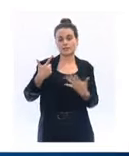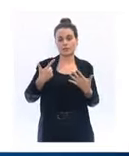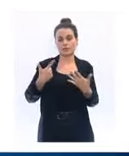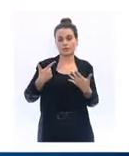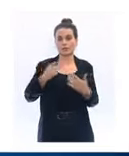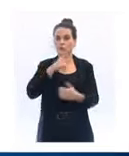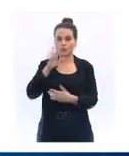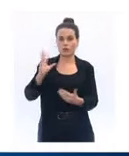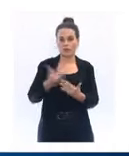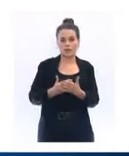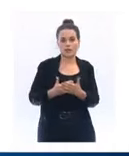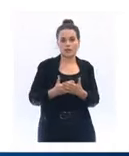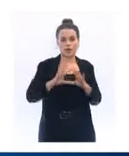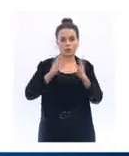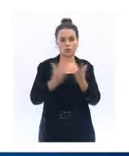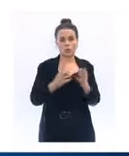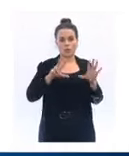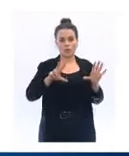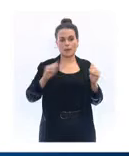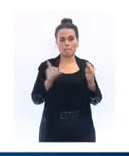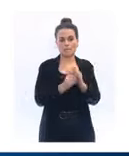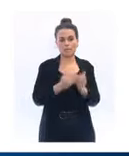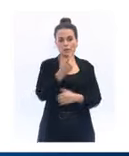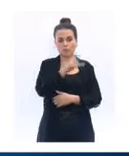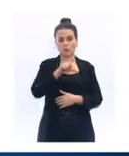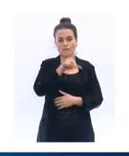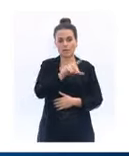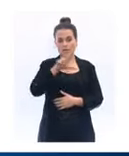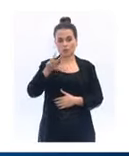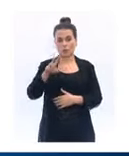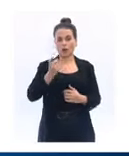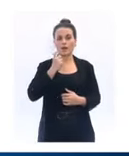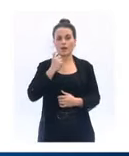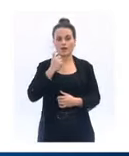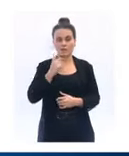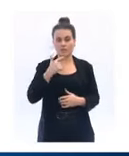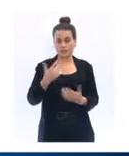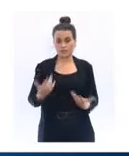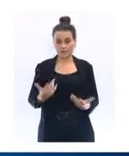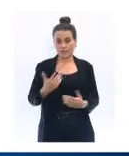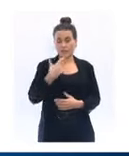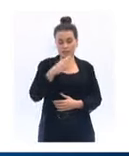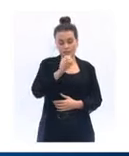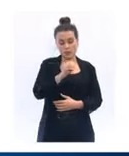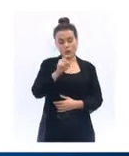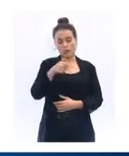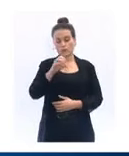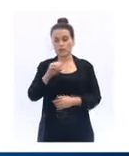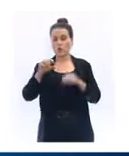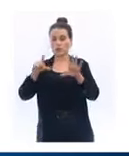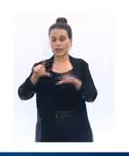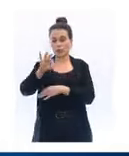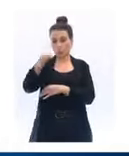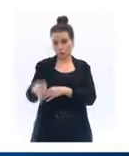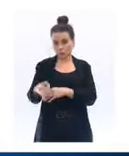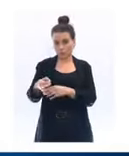élèves. Rappelons qu'il y a 12 400 000 élèves dans notre pays. Donc 0,07%. Et s'agissant des